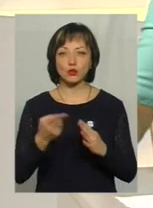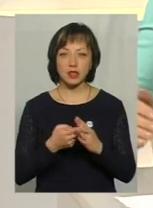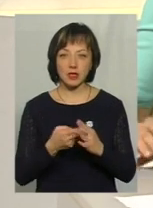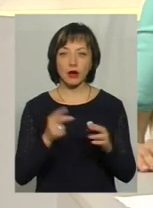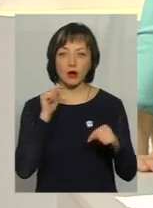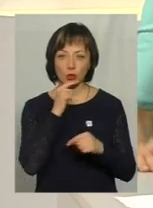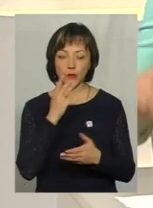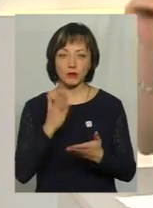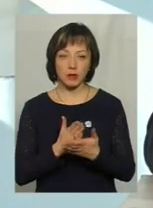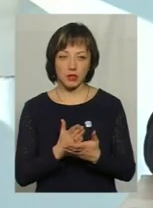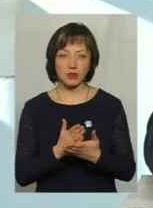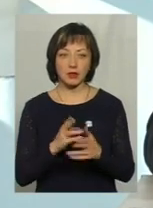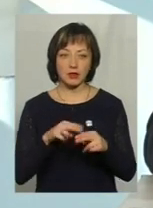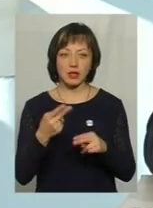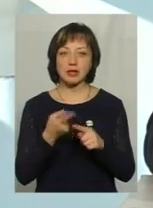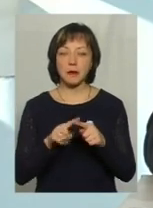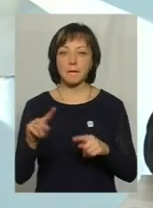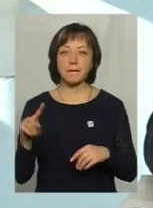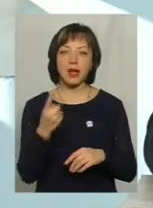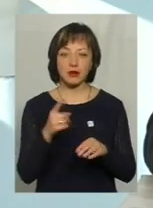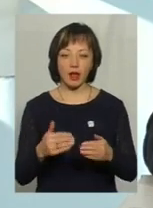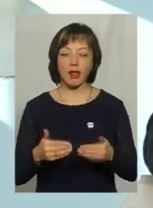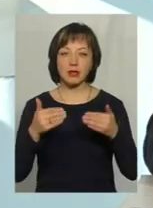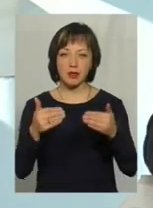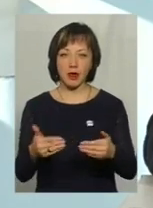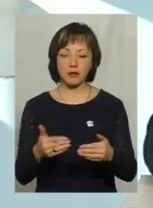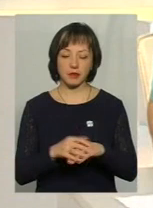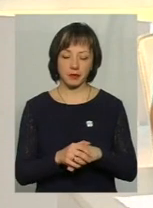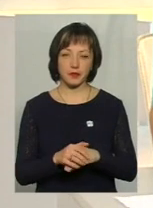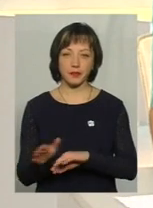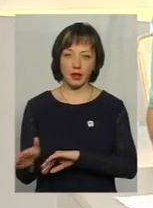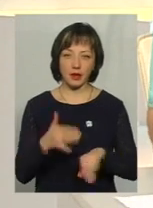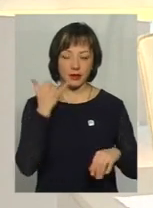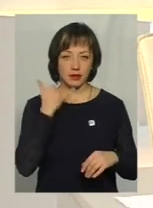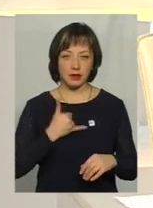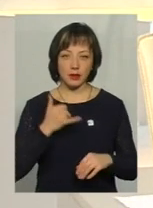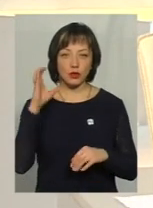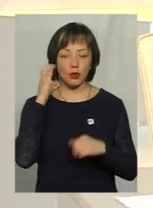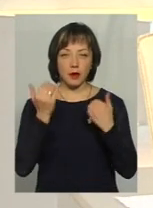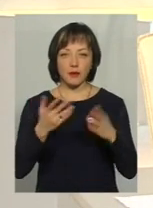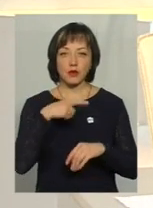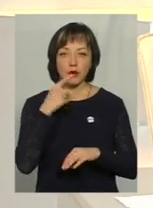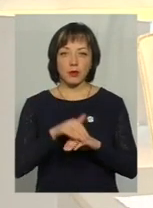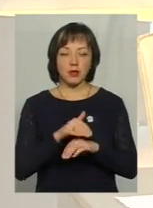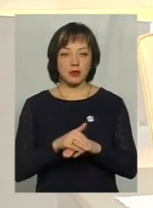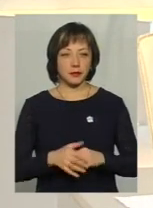економиш, маєш... Тобто, це перший етап монетизації субсидій. Маємо телефонний дзвінок, слухаємо вас, говоріть, будь ласка.